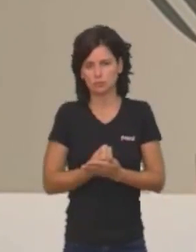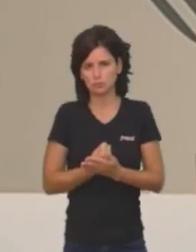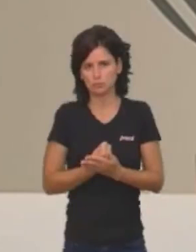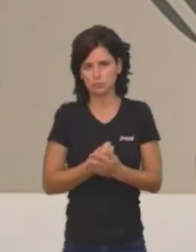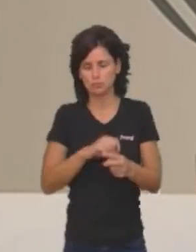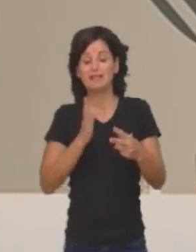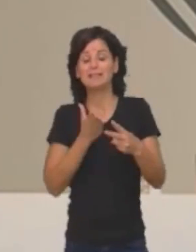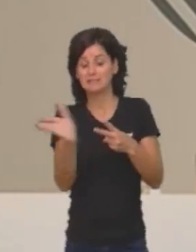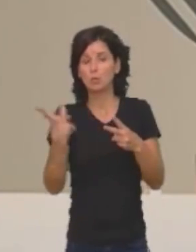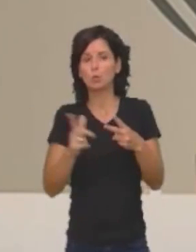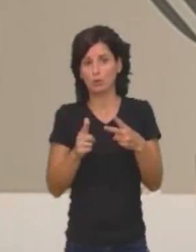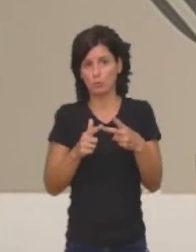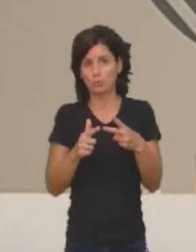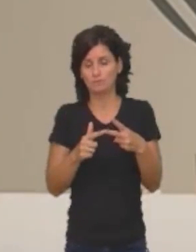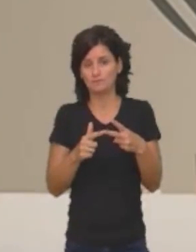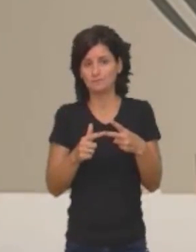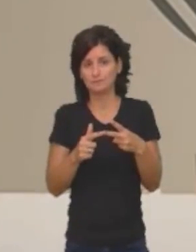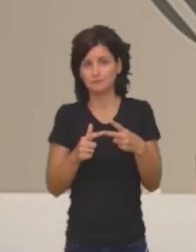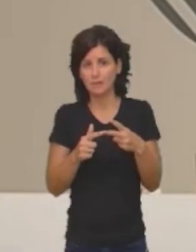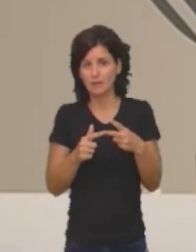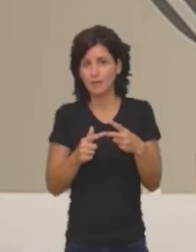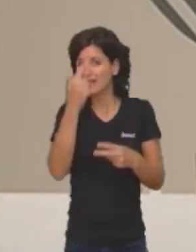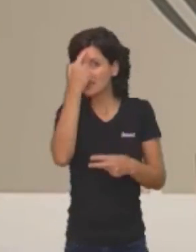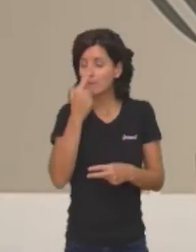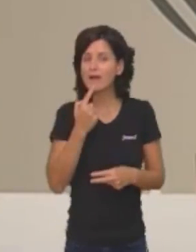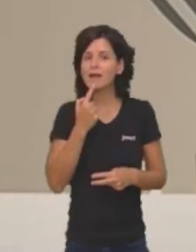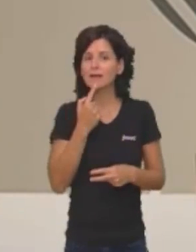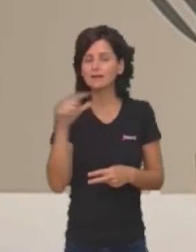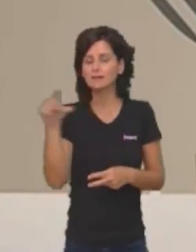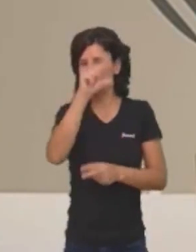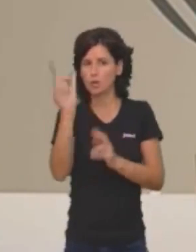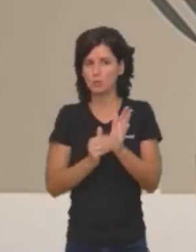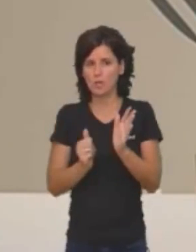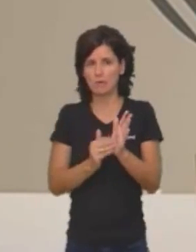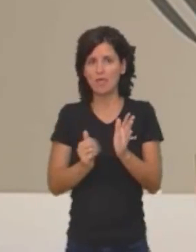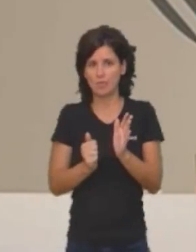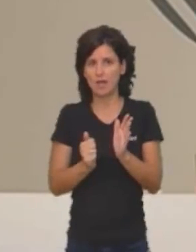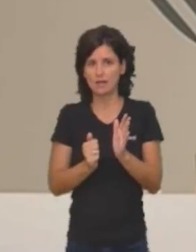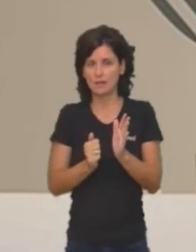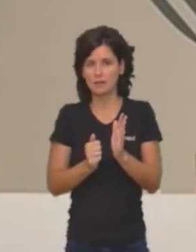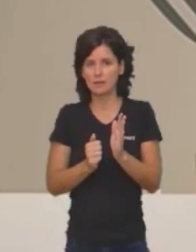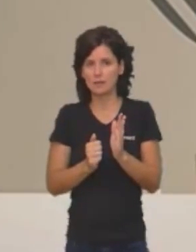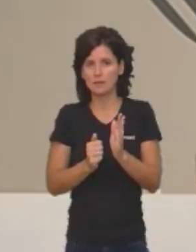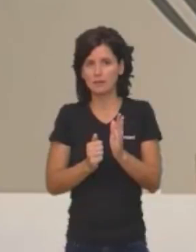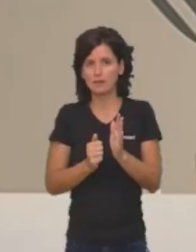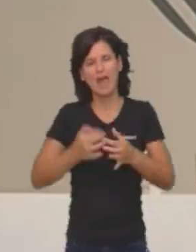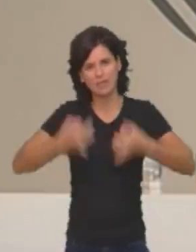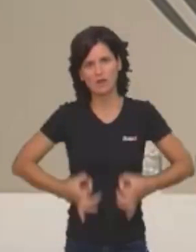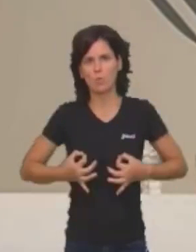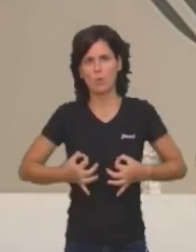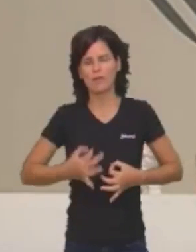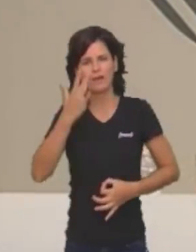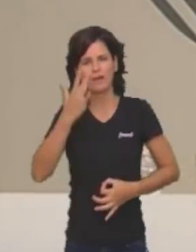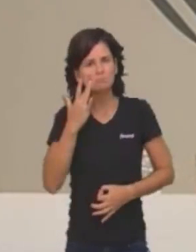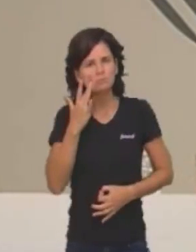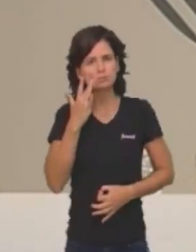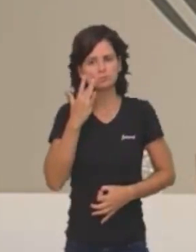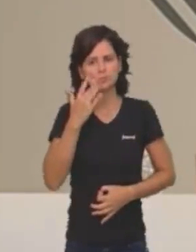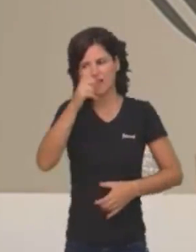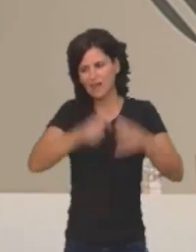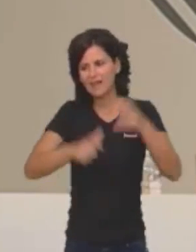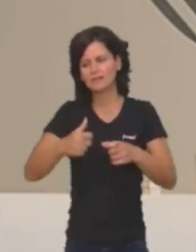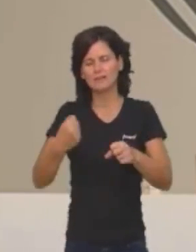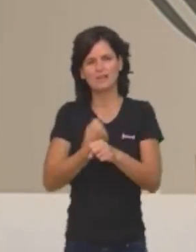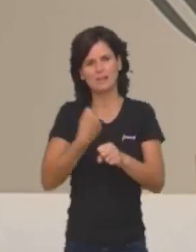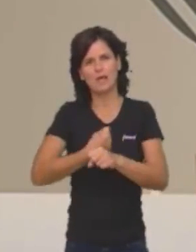I segon, per a que la imatge d'aquesta comunitat se corresponga amb la gent honrada que